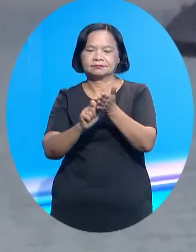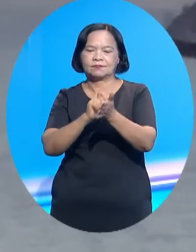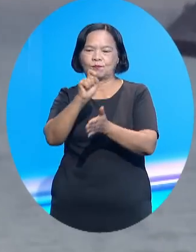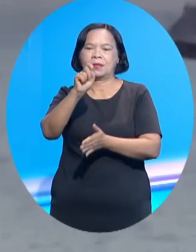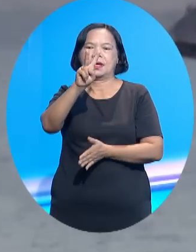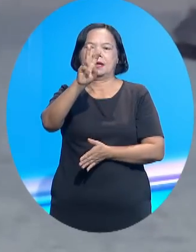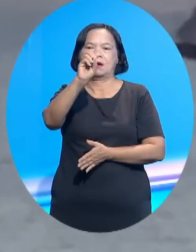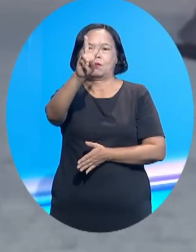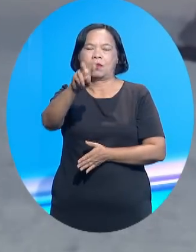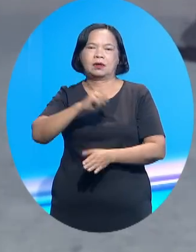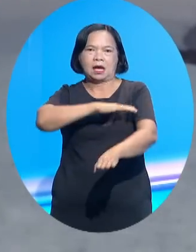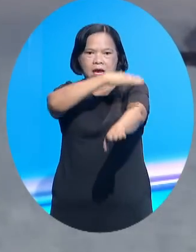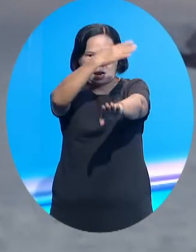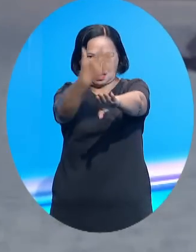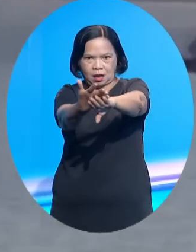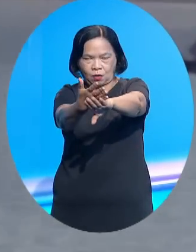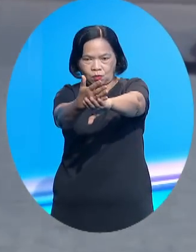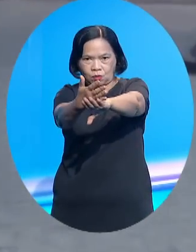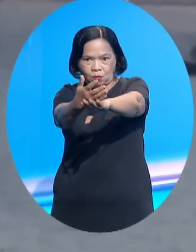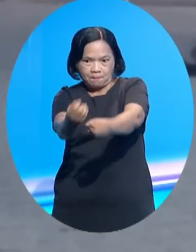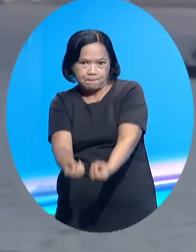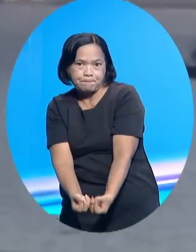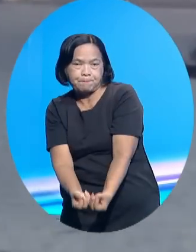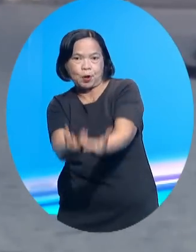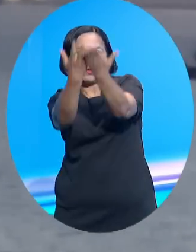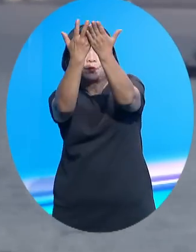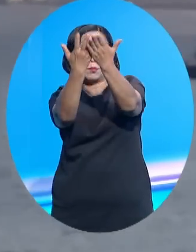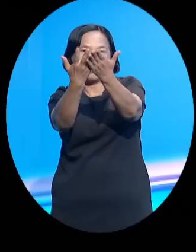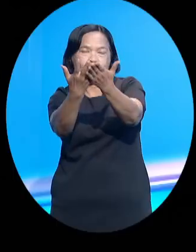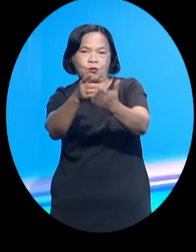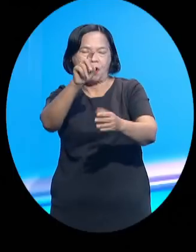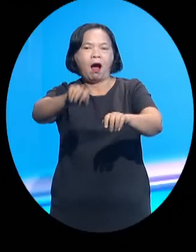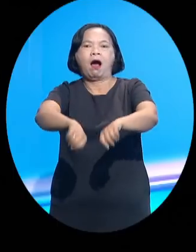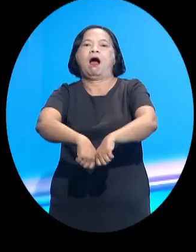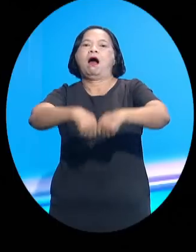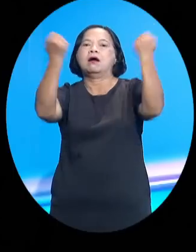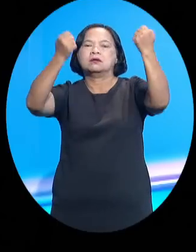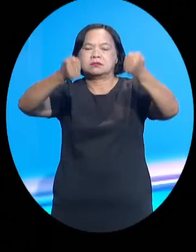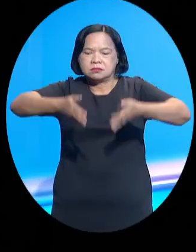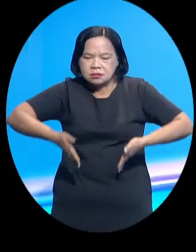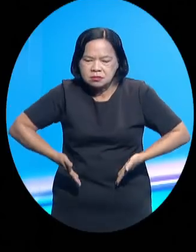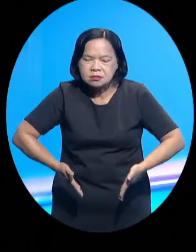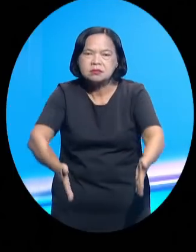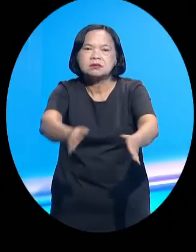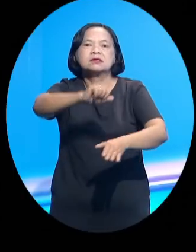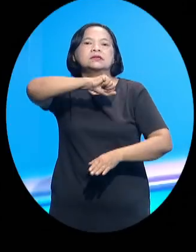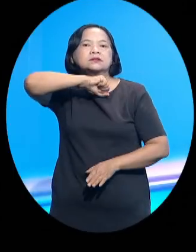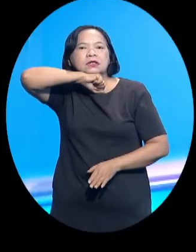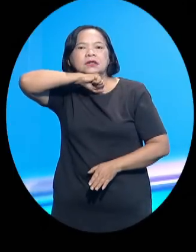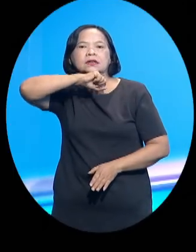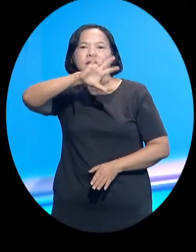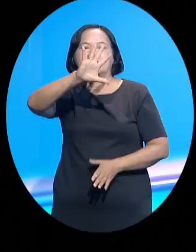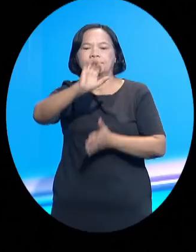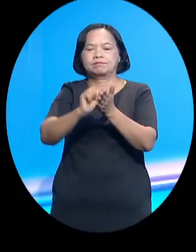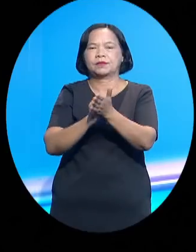2022, cầu Krum từng bị đánh bom bằng xe tải, khiến ba dân thường thiệt mạng và làm hư hỏng cả phần đường bộ lẫn đường sắt. Đến ngày 5 tháng